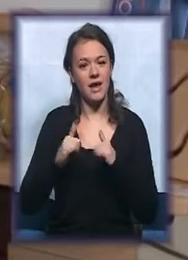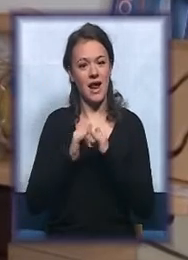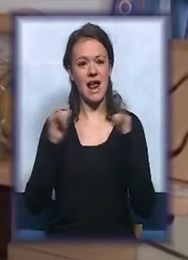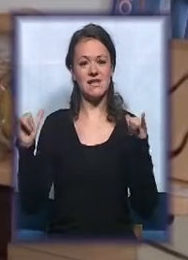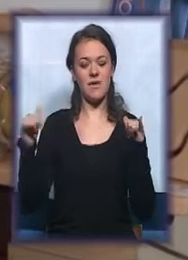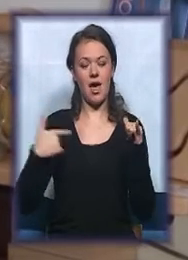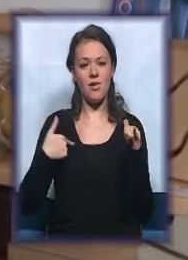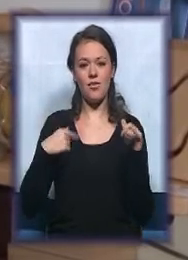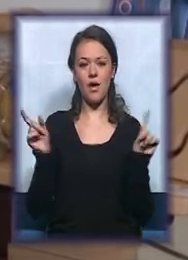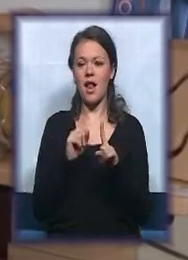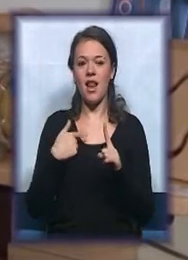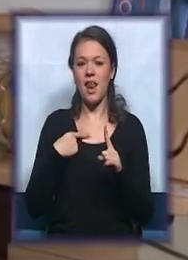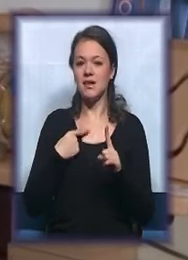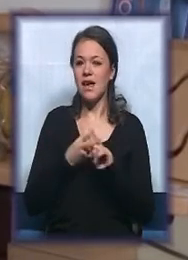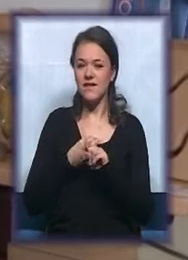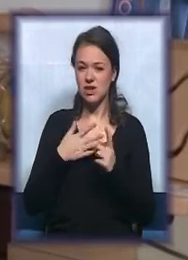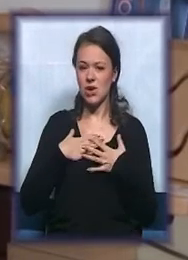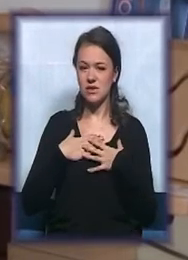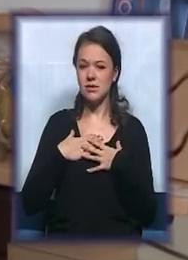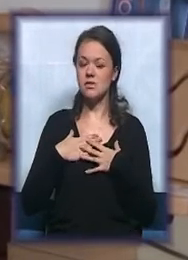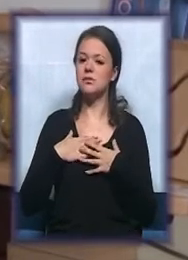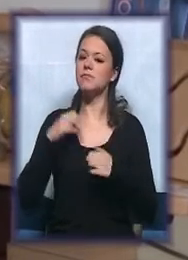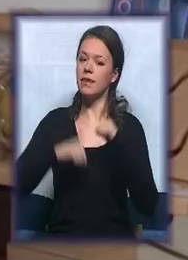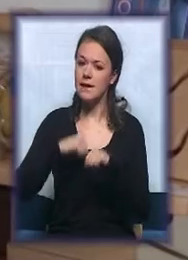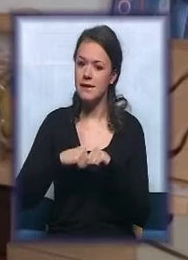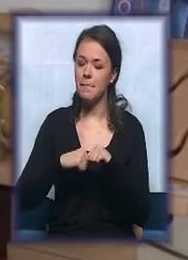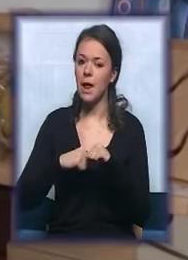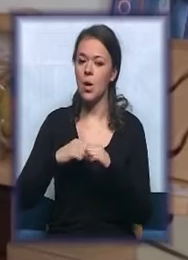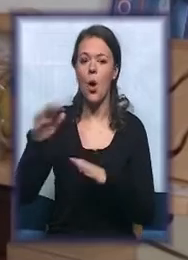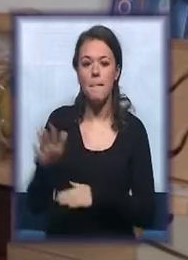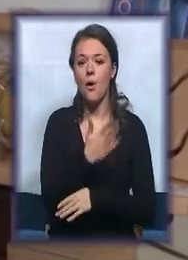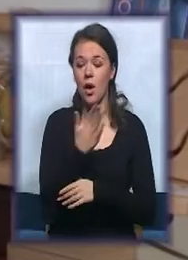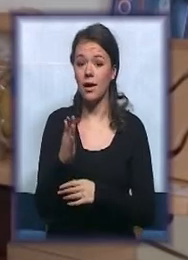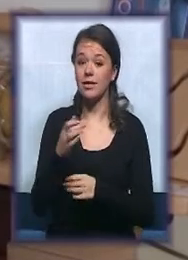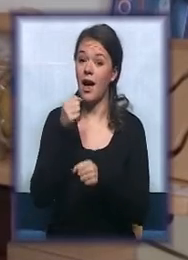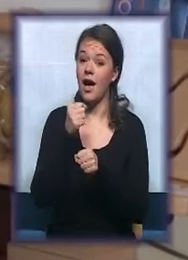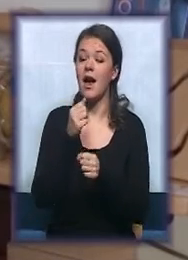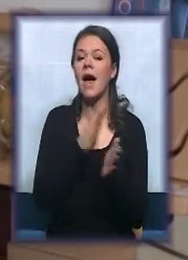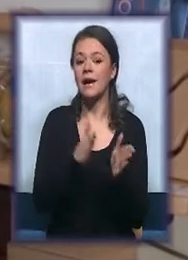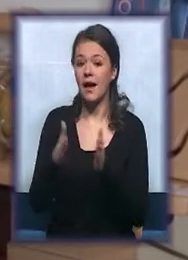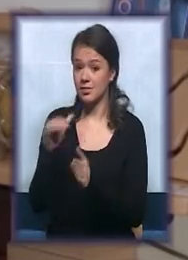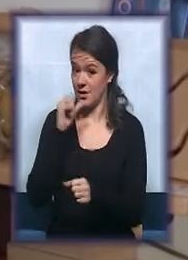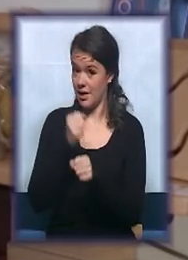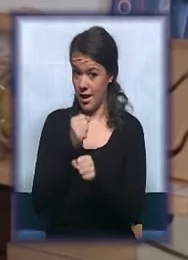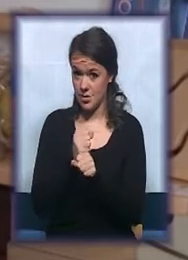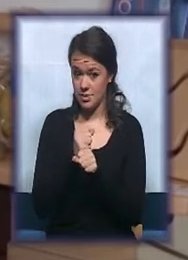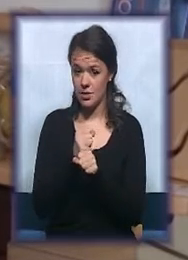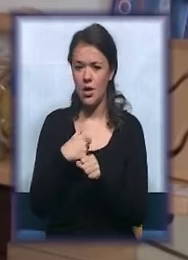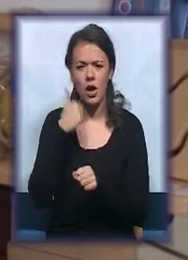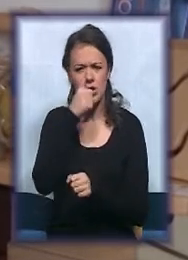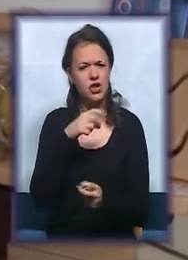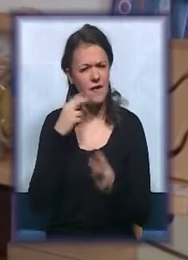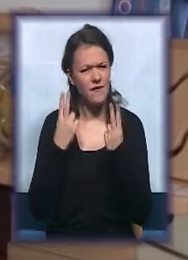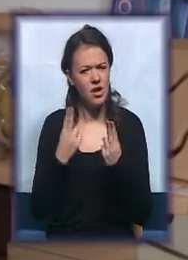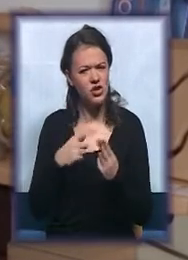nezavisnost, neposrednu disciplinu, pokret, red i rad. Ono što je značajno reći za Montessori